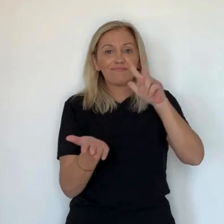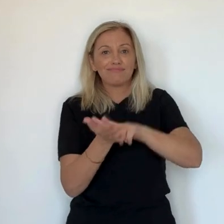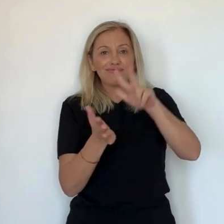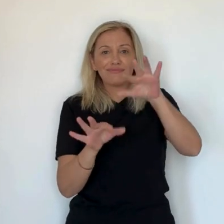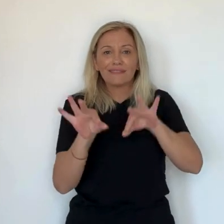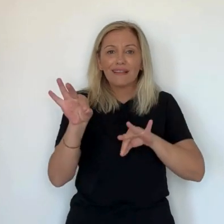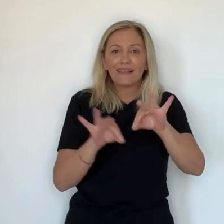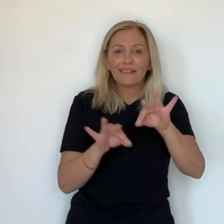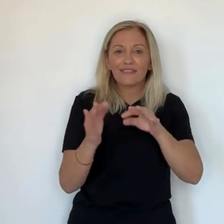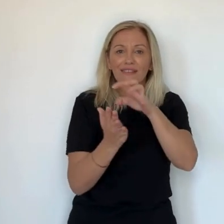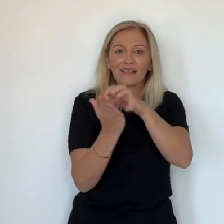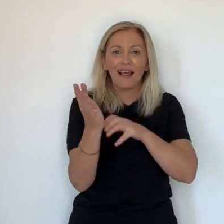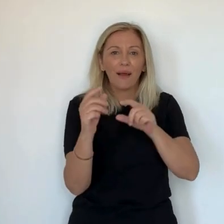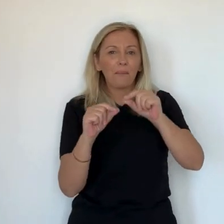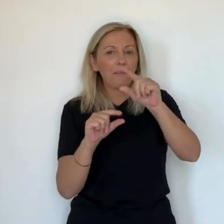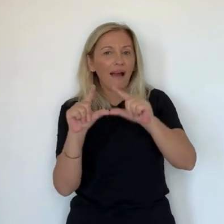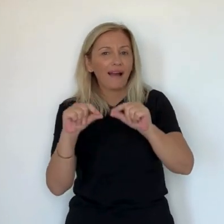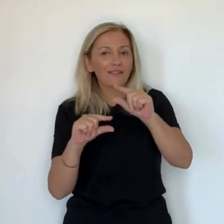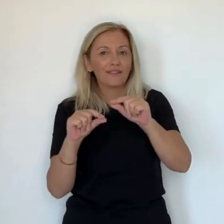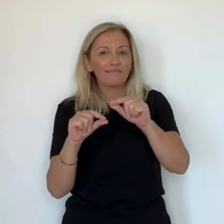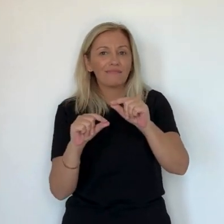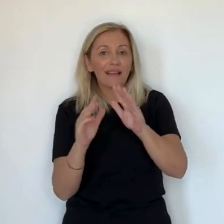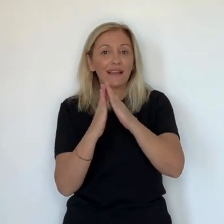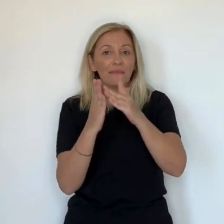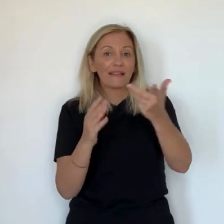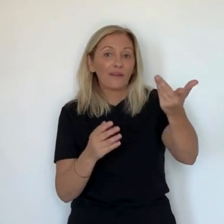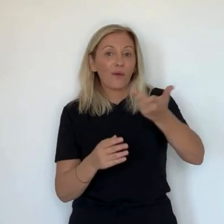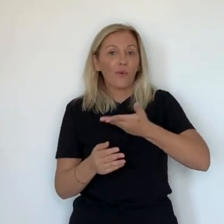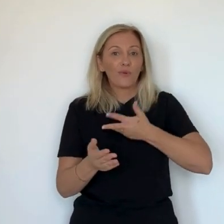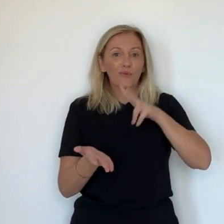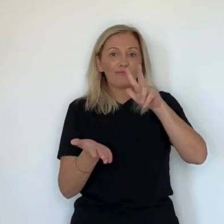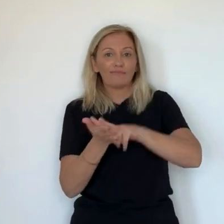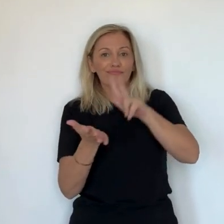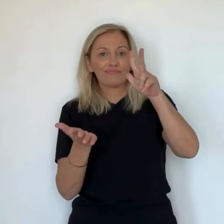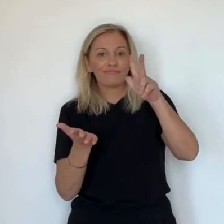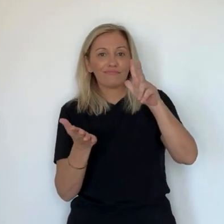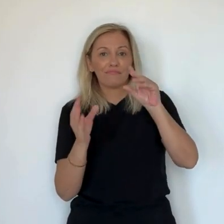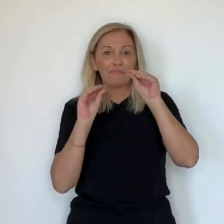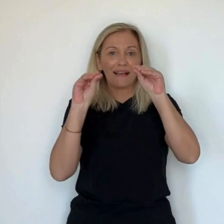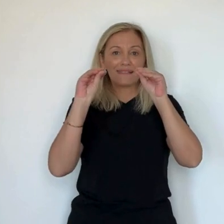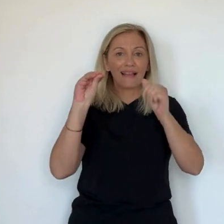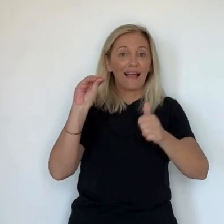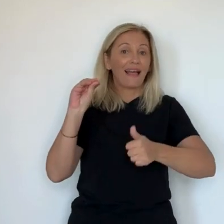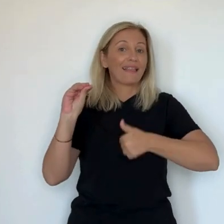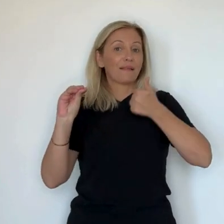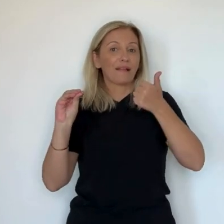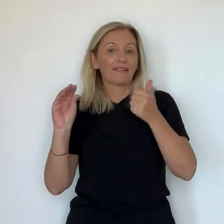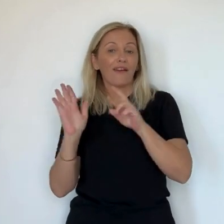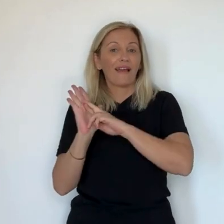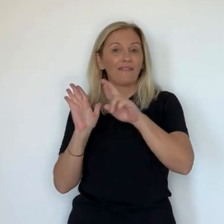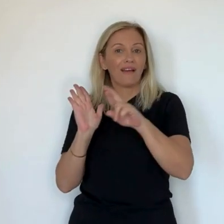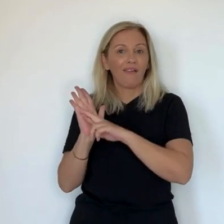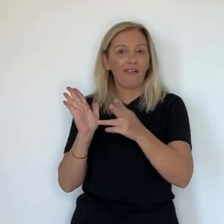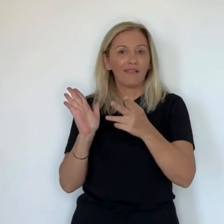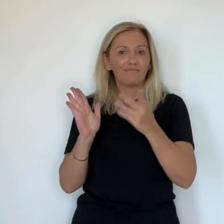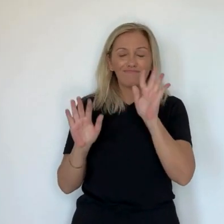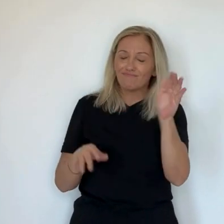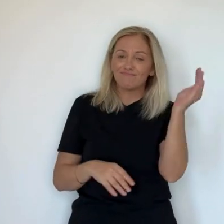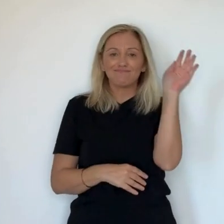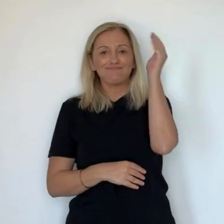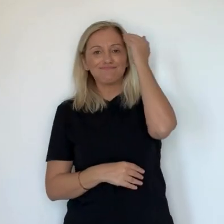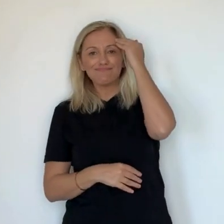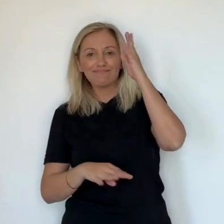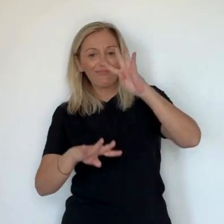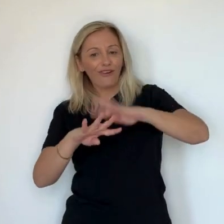commerciale et culturelle validée par le Centre national du livre. En août dernier, la marge a reçu le label Librairie indépendante de